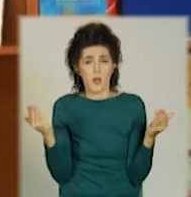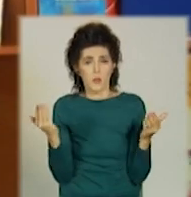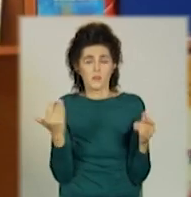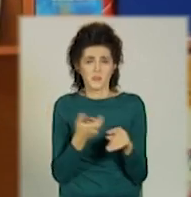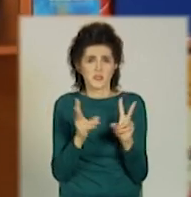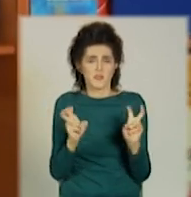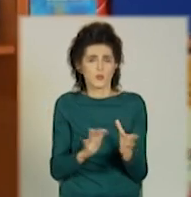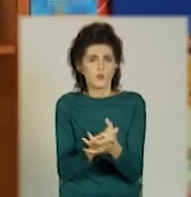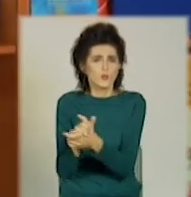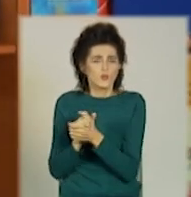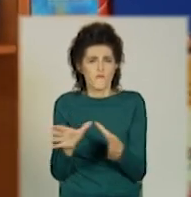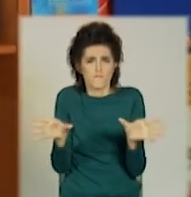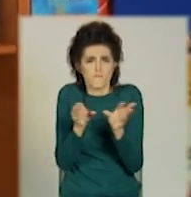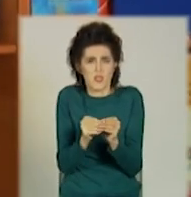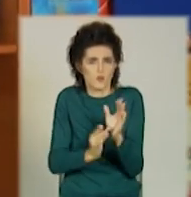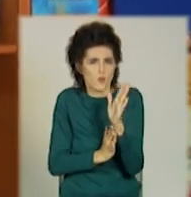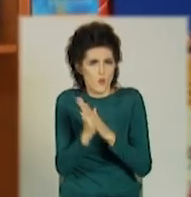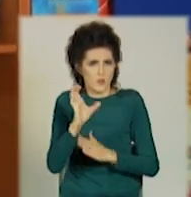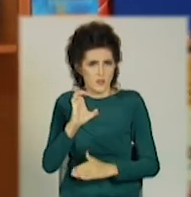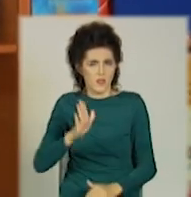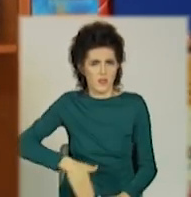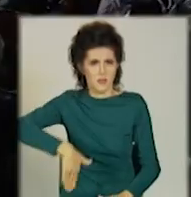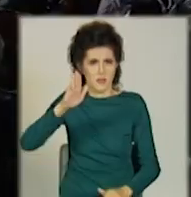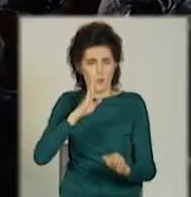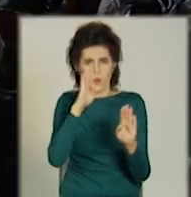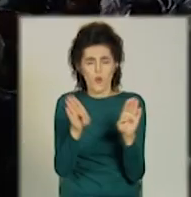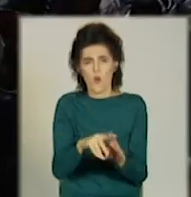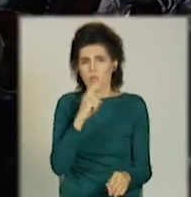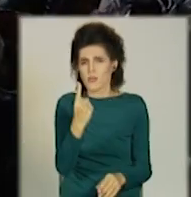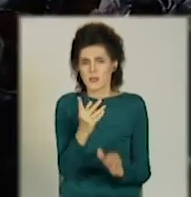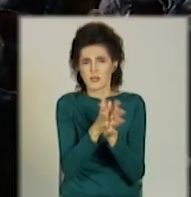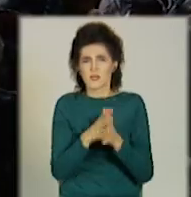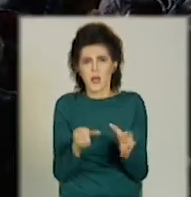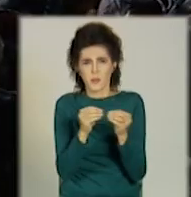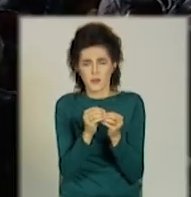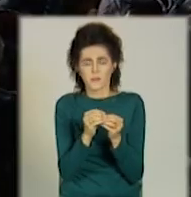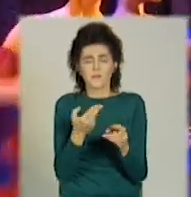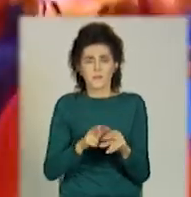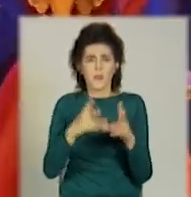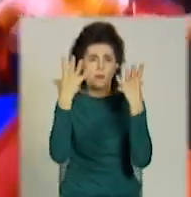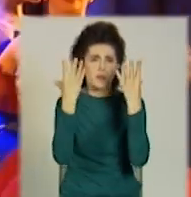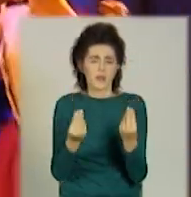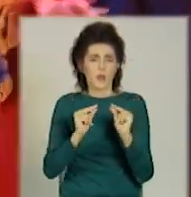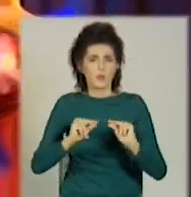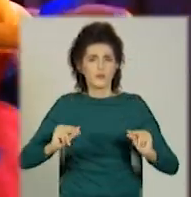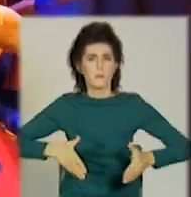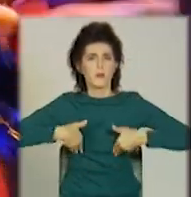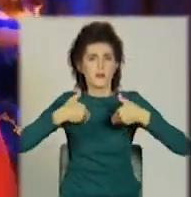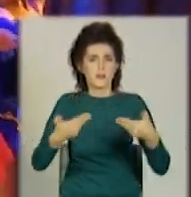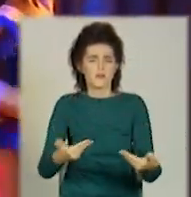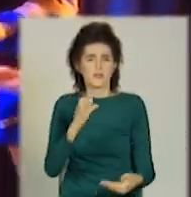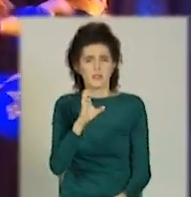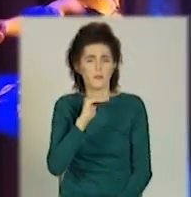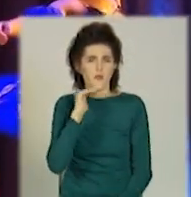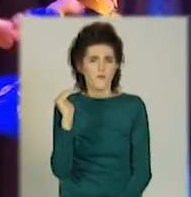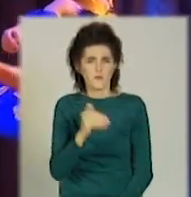З дитинства вони всі разом живуть, і вони звикли, що це одна сім'я. У Маріуполі педагогів вітають з професійним святом, зазнання